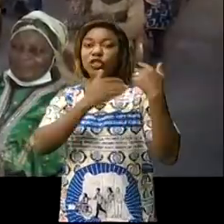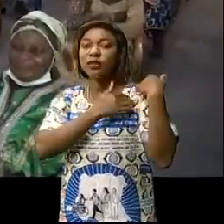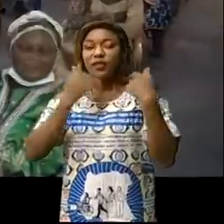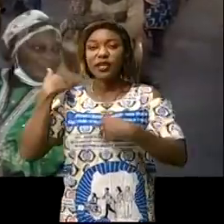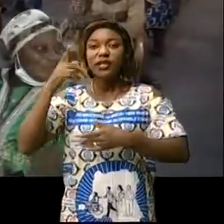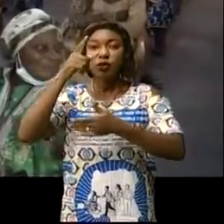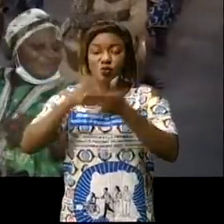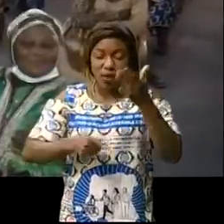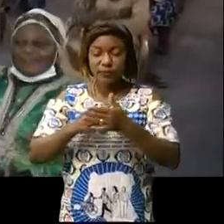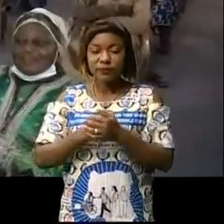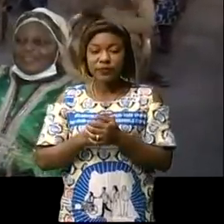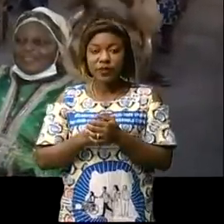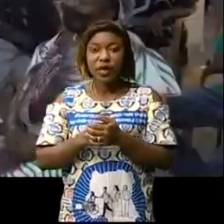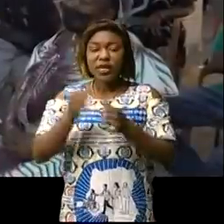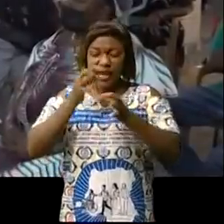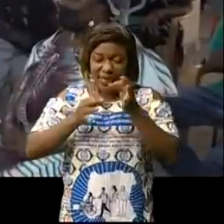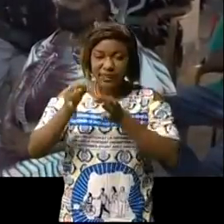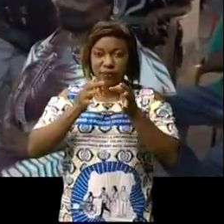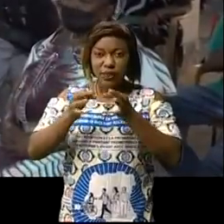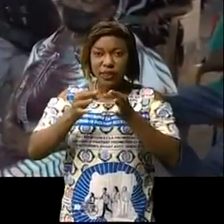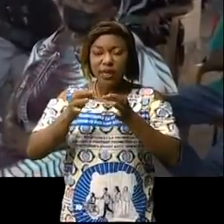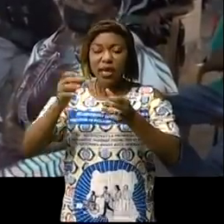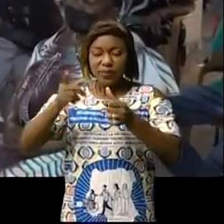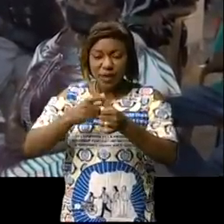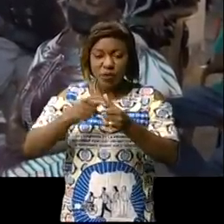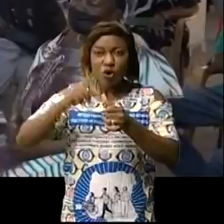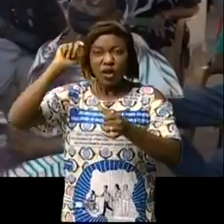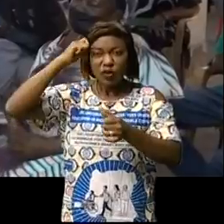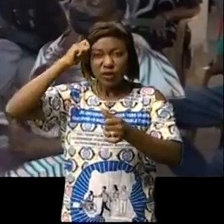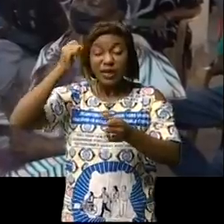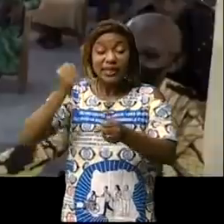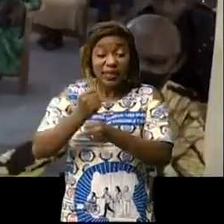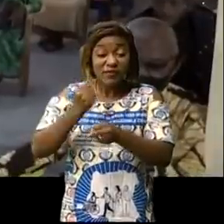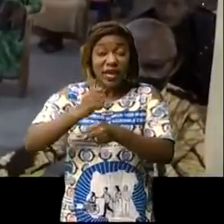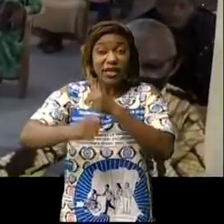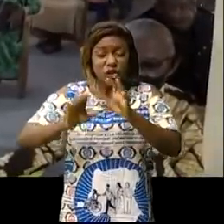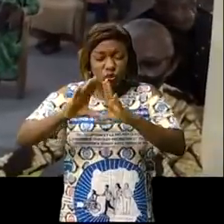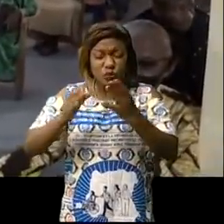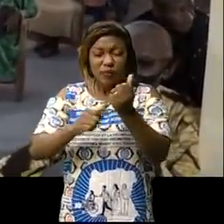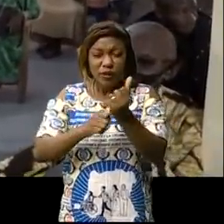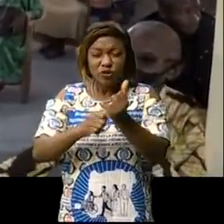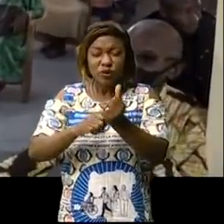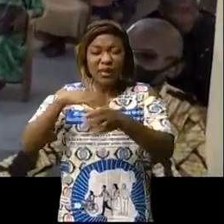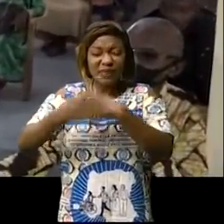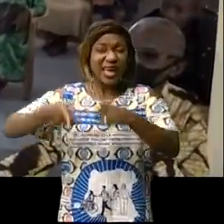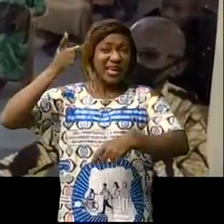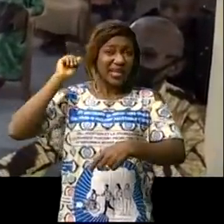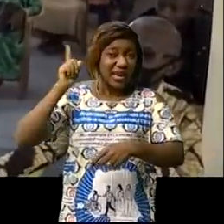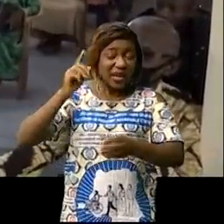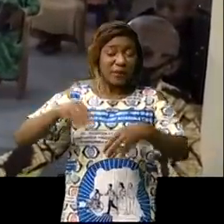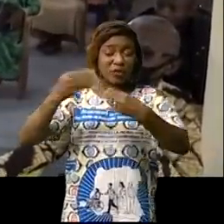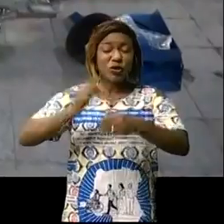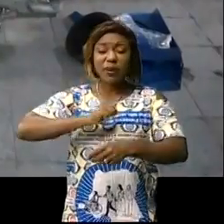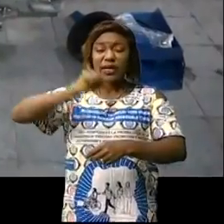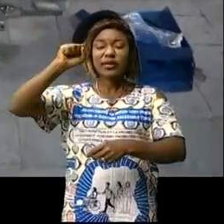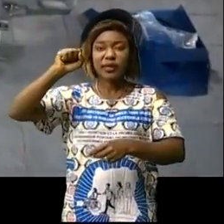l'état Félix Antoine Tisekedi celle de reconnaître la bravoure de ceux qui ont donné le meilleur d'eux-mêmes au sein de l'armée elle